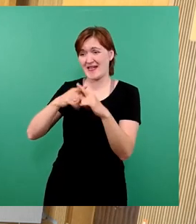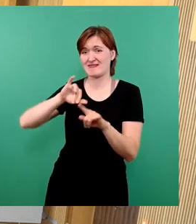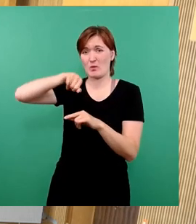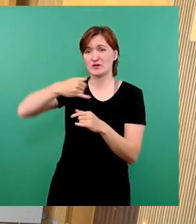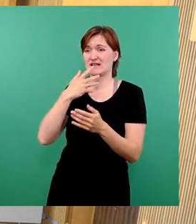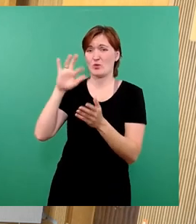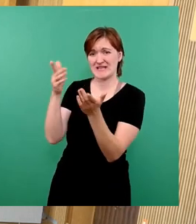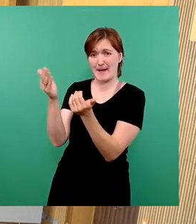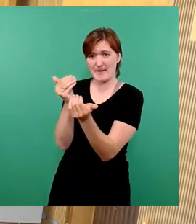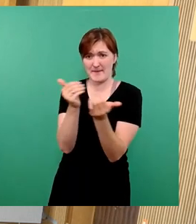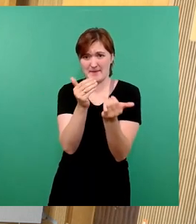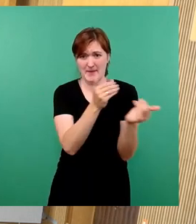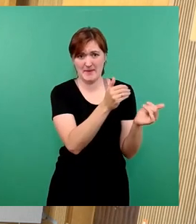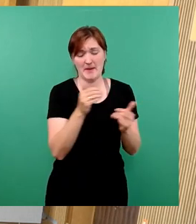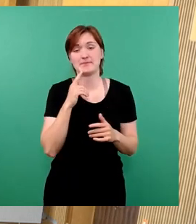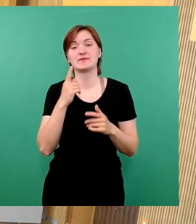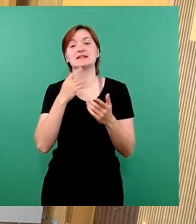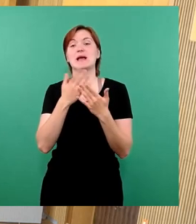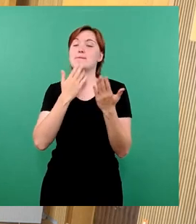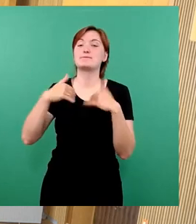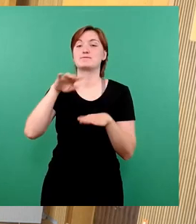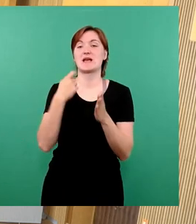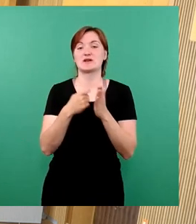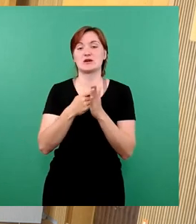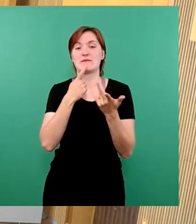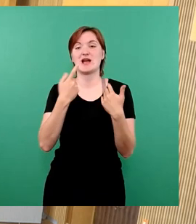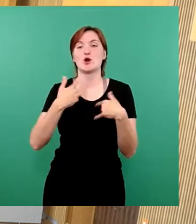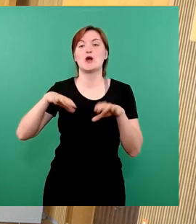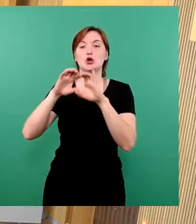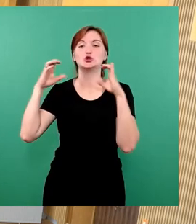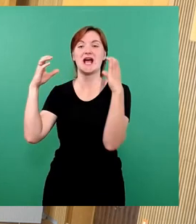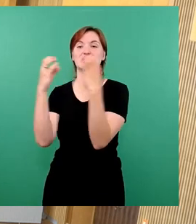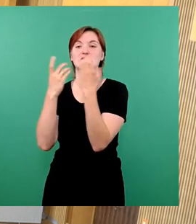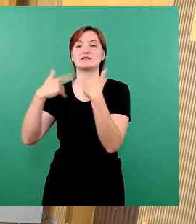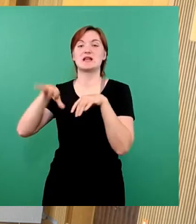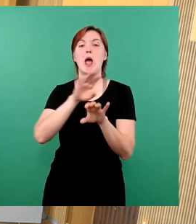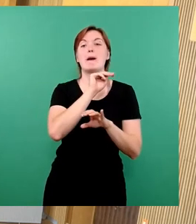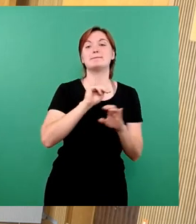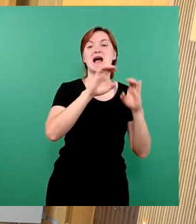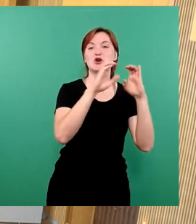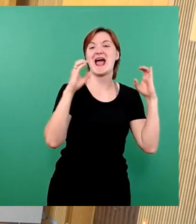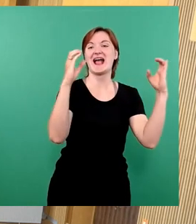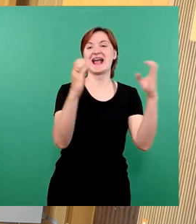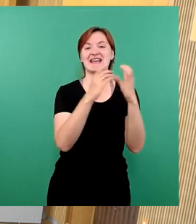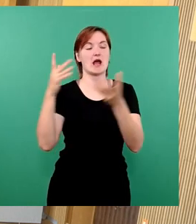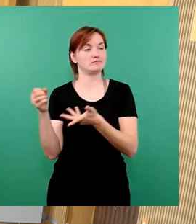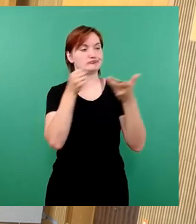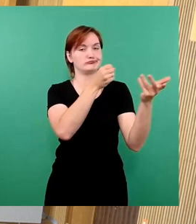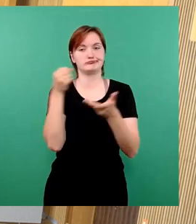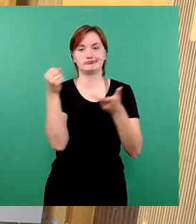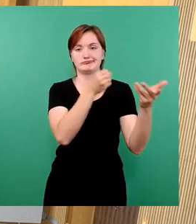damit unmöglich gemacht. Hier sei auf die Mehrkosten Steierstadion verwiesen, die durch die Margon-Arena, für die Margarin-Arena geplante Budgets gedeckt werden sollen.